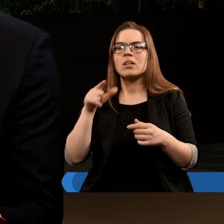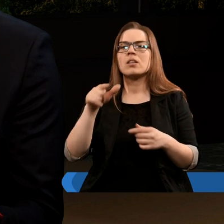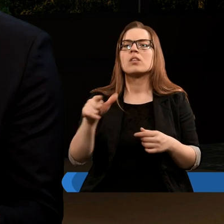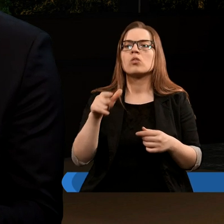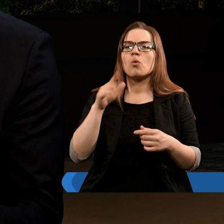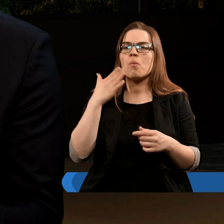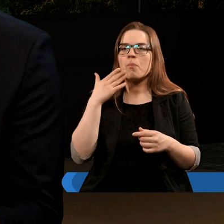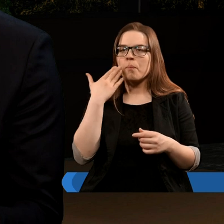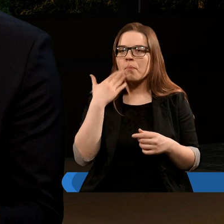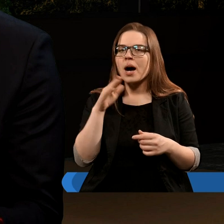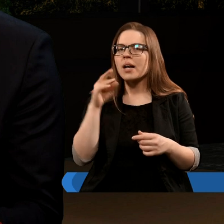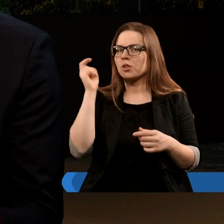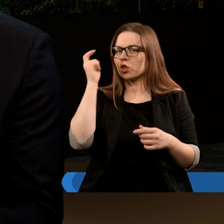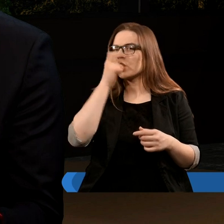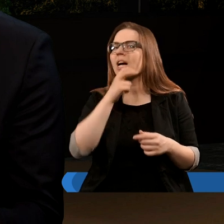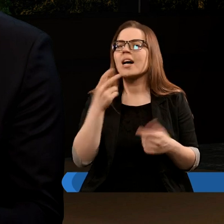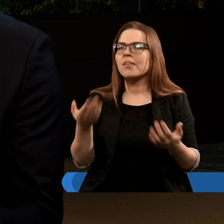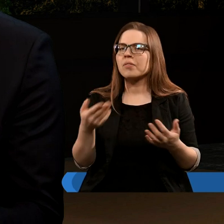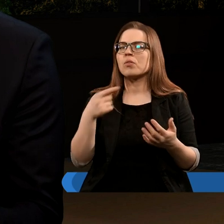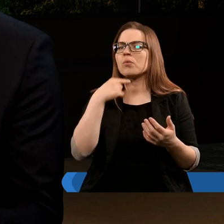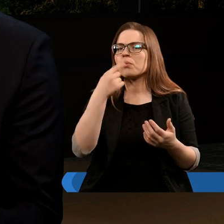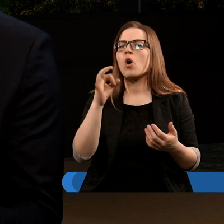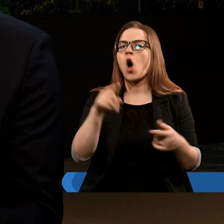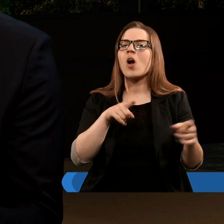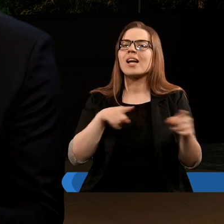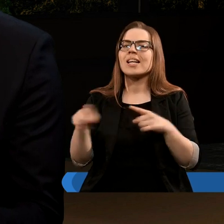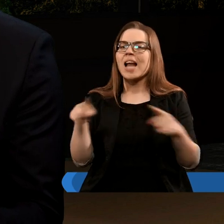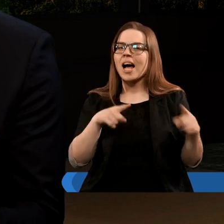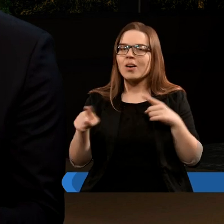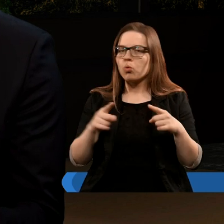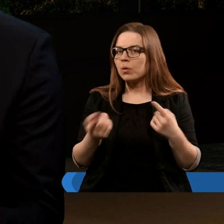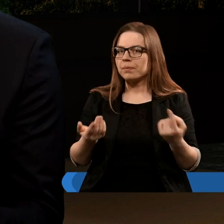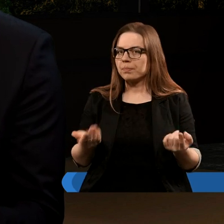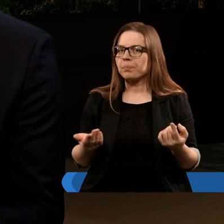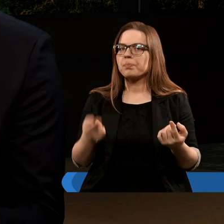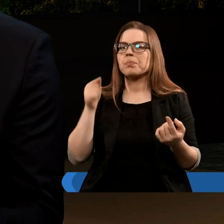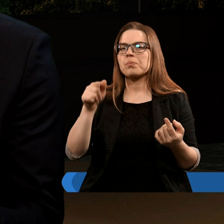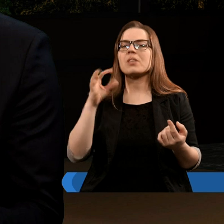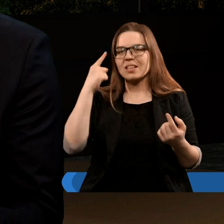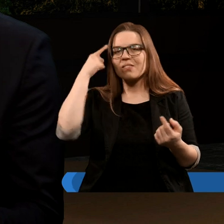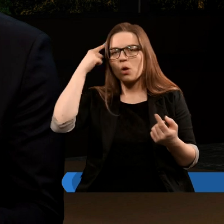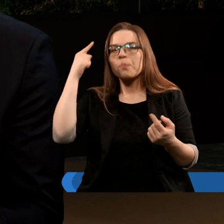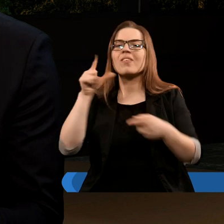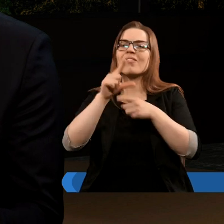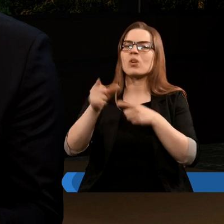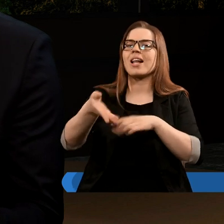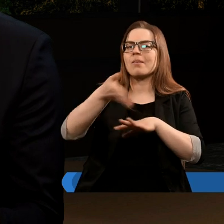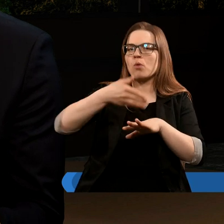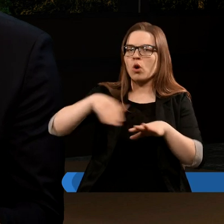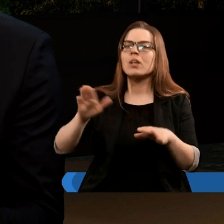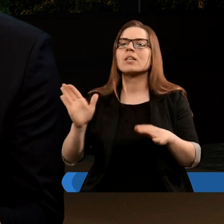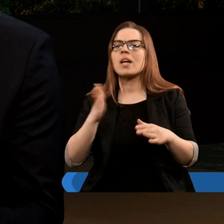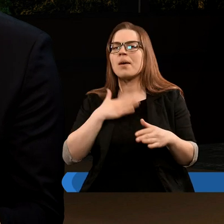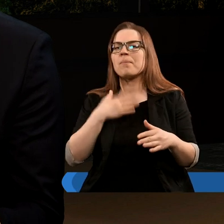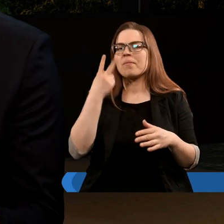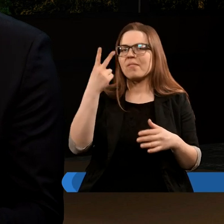Tutaj bardzo ciekawe jest to, że też jest powiedziane o znaku, dlatego że tak jak już wspomniałeś w dwunastym rozdziale,